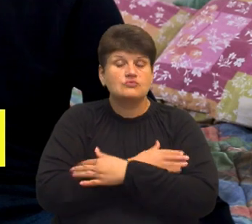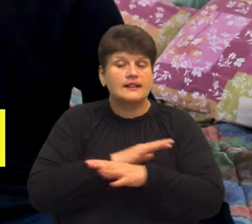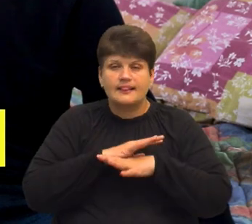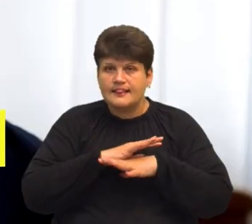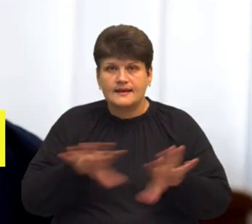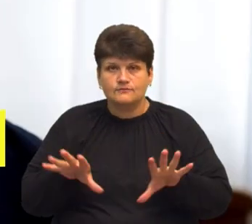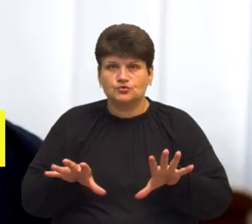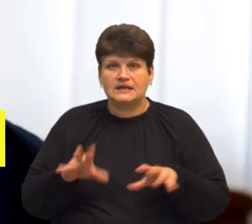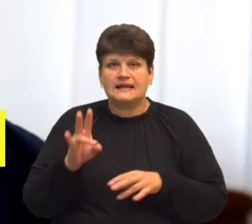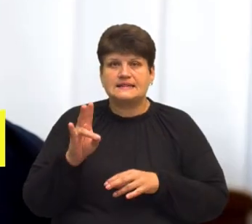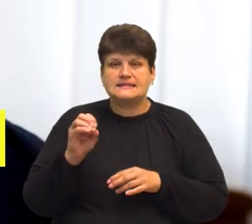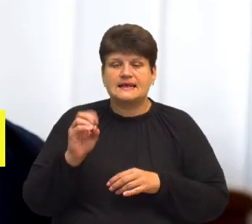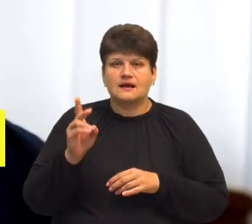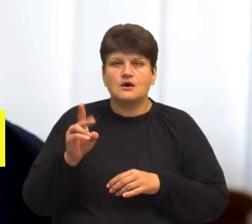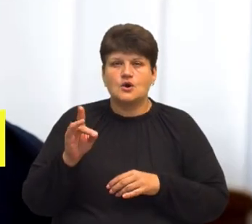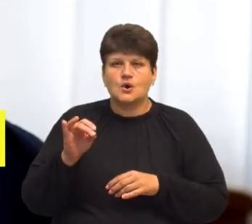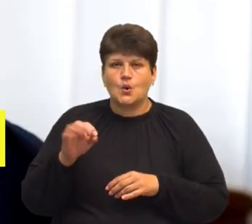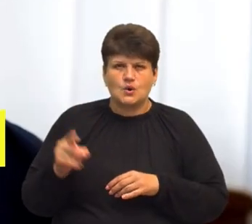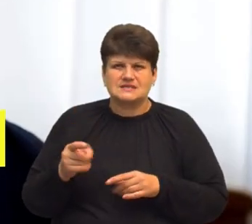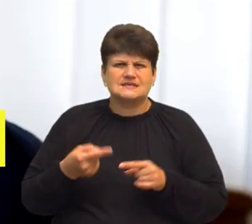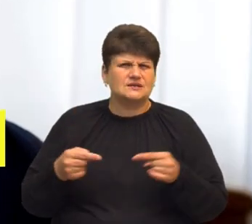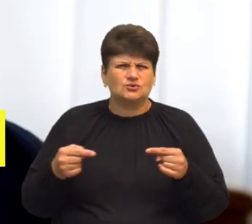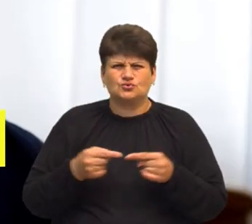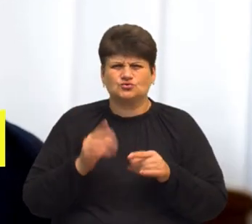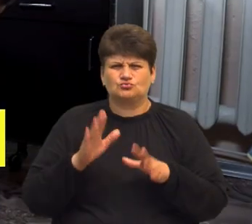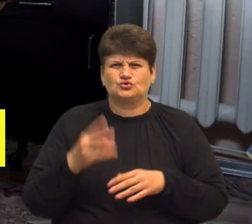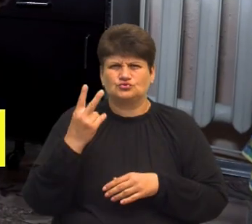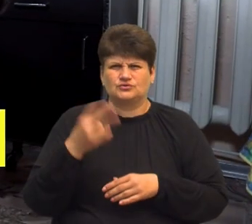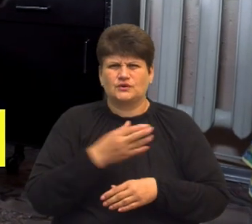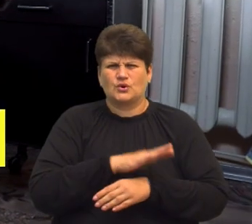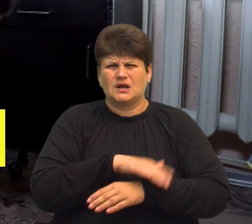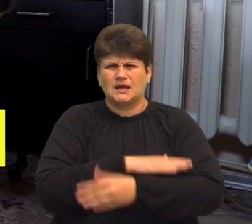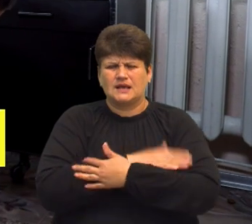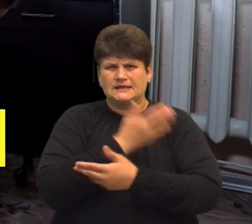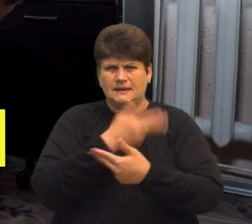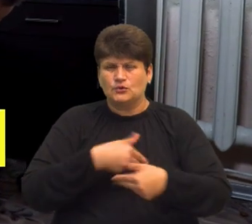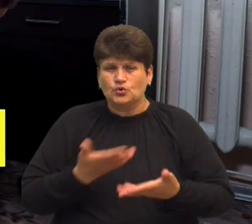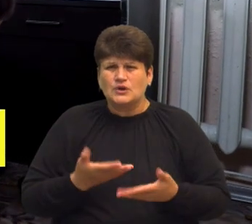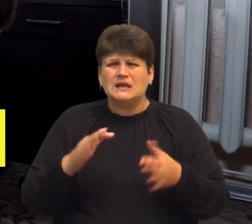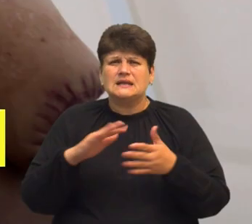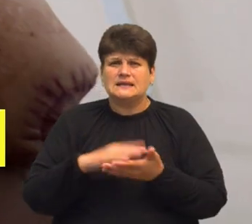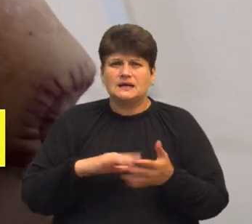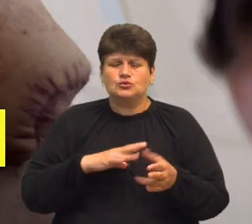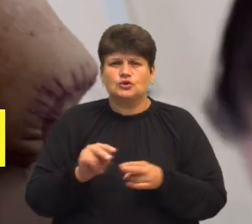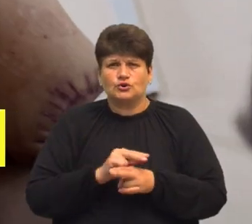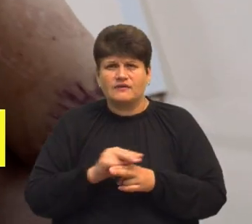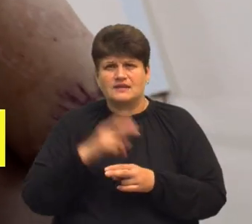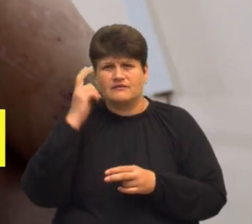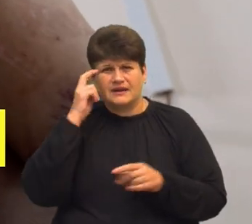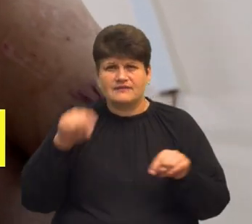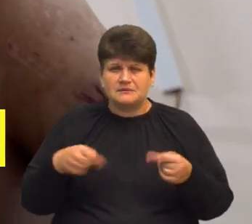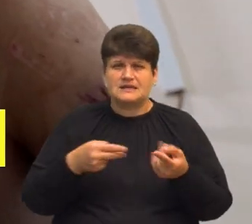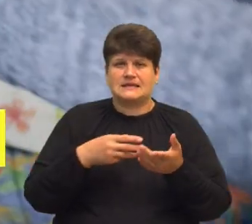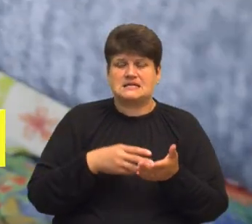некроз, і це поля бо буде, що дві руки ампутують. Далі, каже, було лікування в Києві та реабілітація на